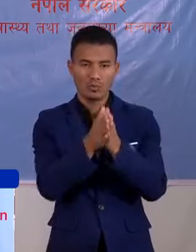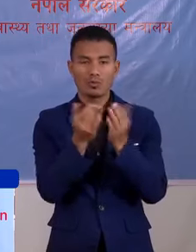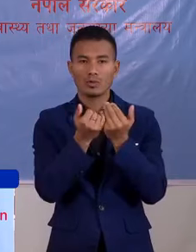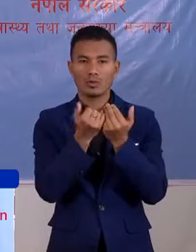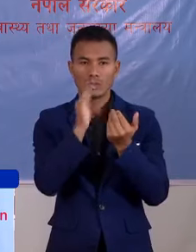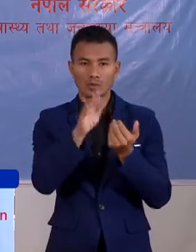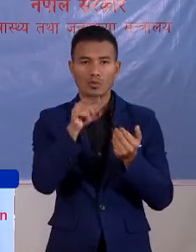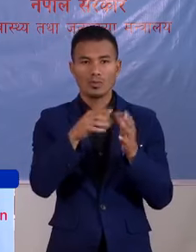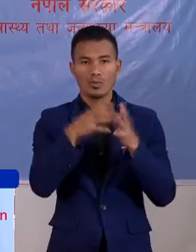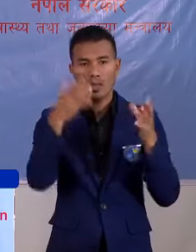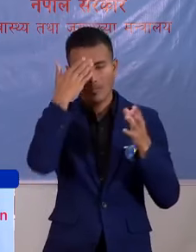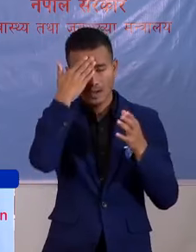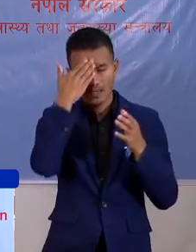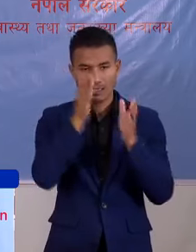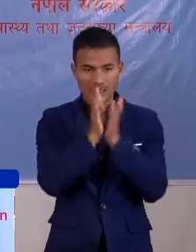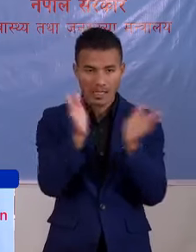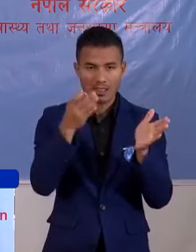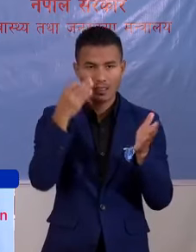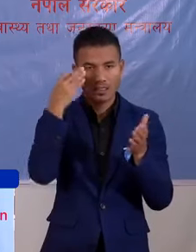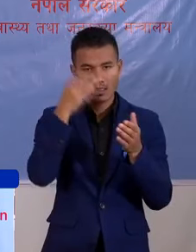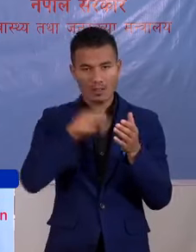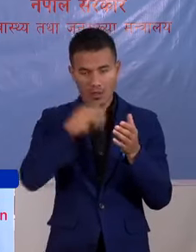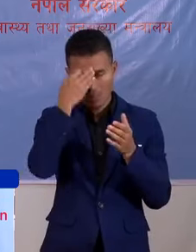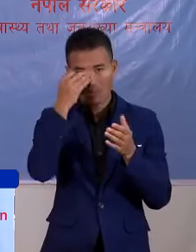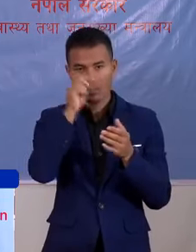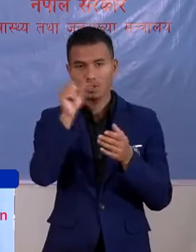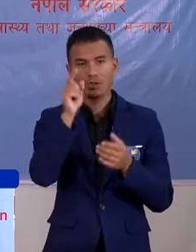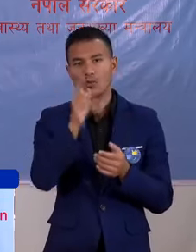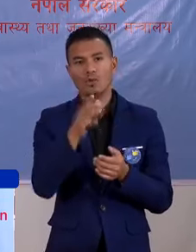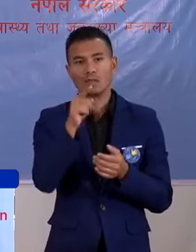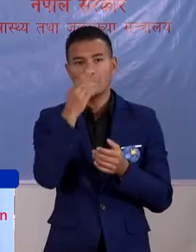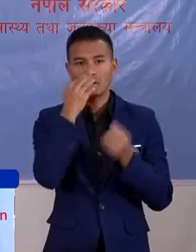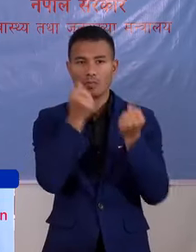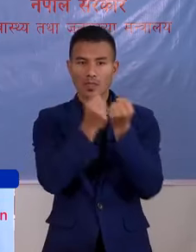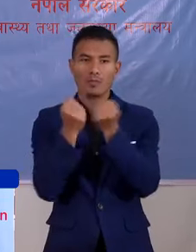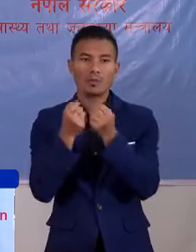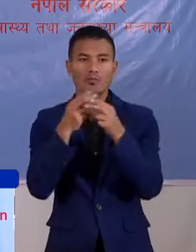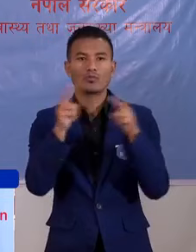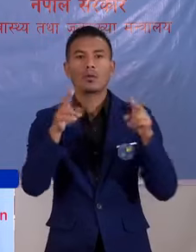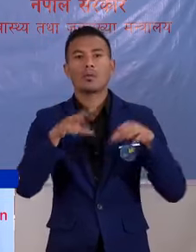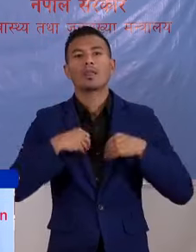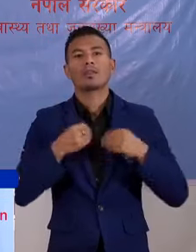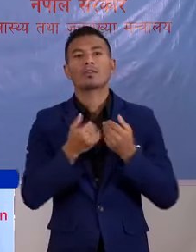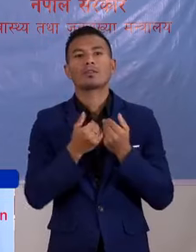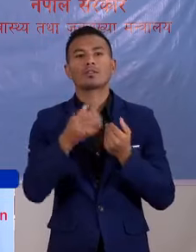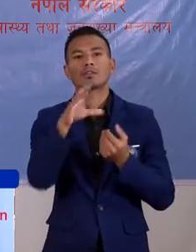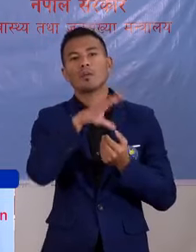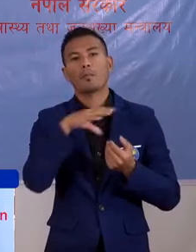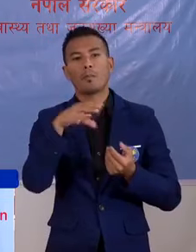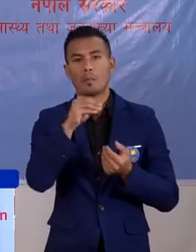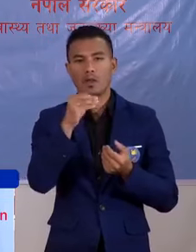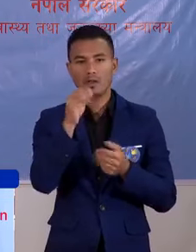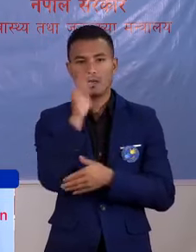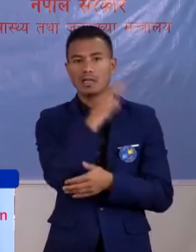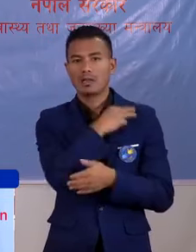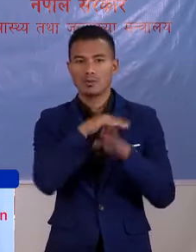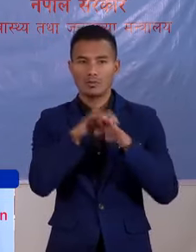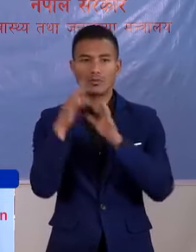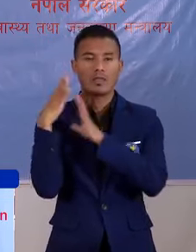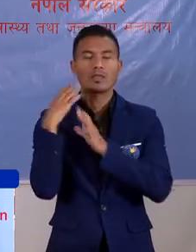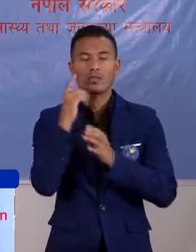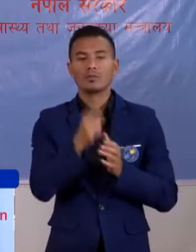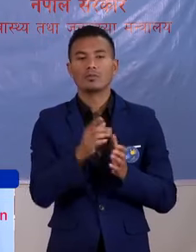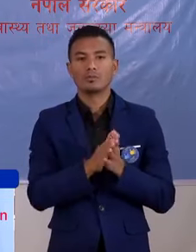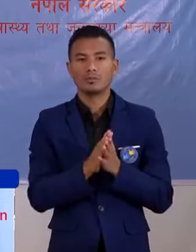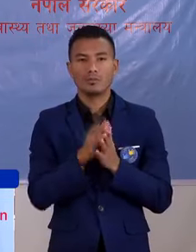यह मामारी पूने जात धर्मलाई लख्षित कर रहाऊने हैं तेसकारले लोगडाउन को पूर्ण रुपमा पालना गरने हामी सपई नागरी को दाइतो हो